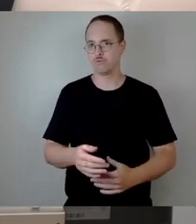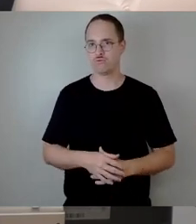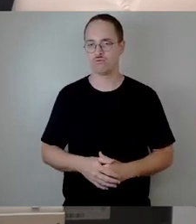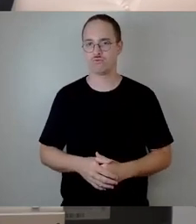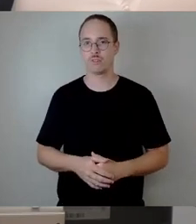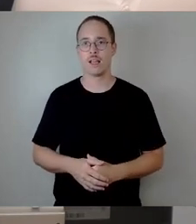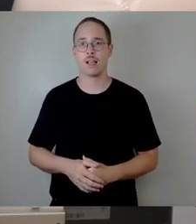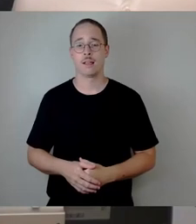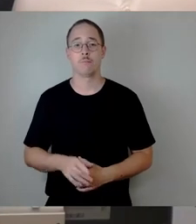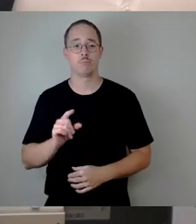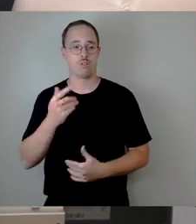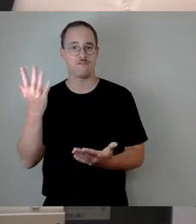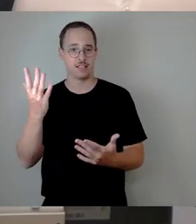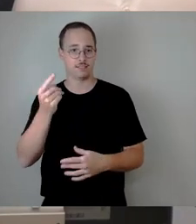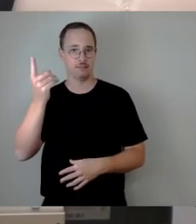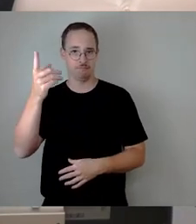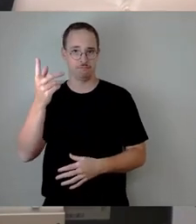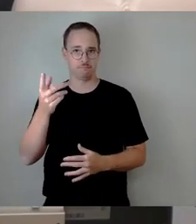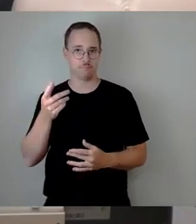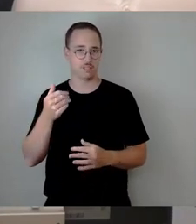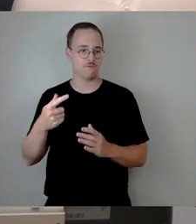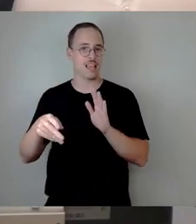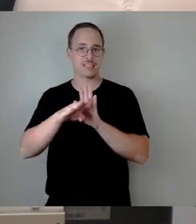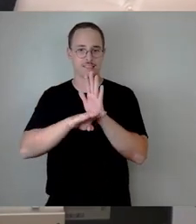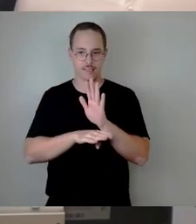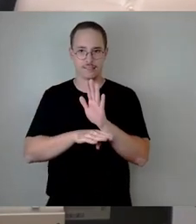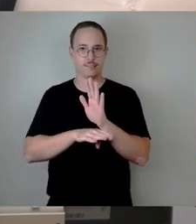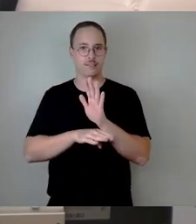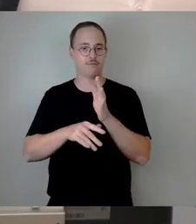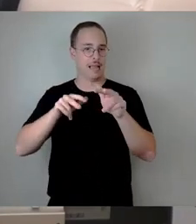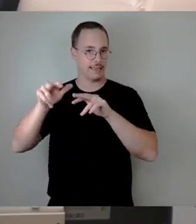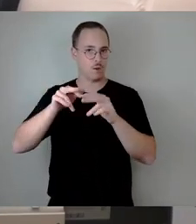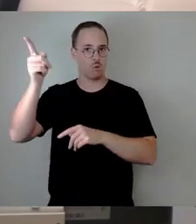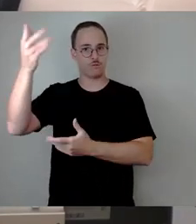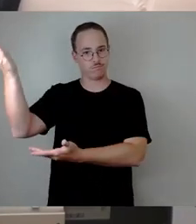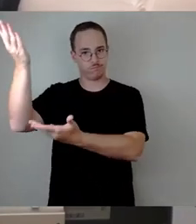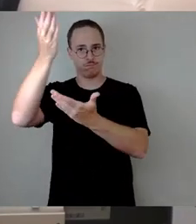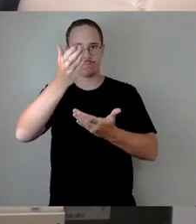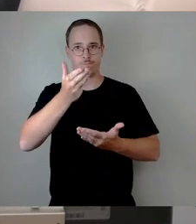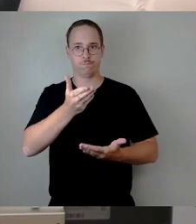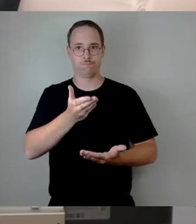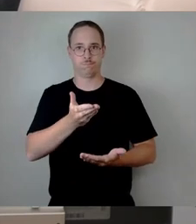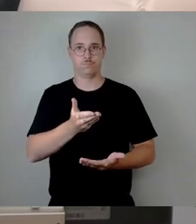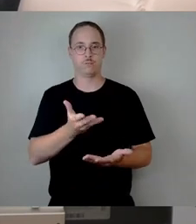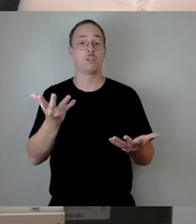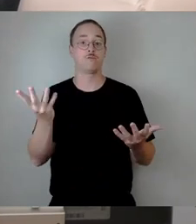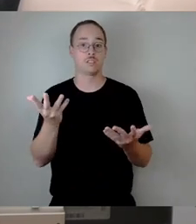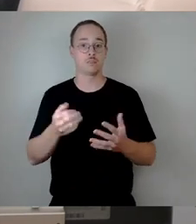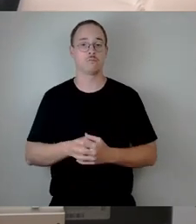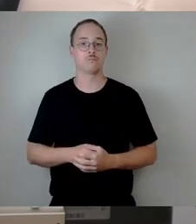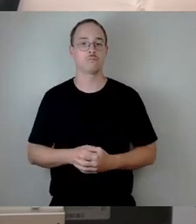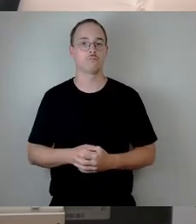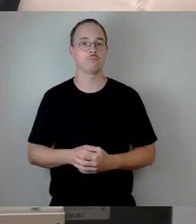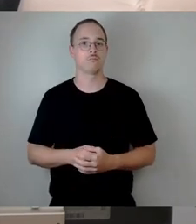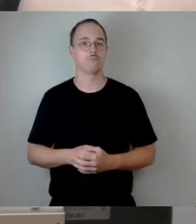hat also dem Stadtrat bei der Bestimmung der Ausschussgrößen einen weitgehenden